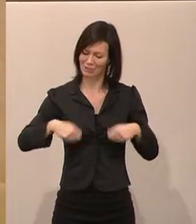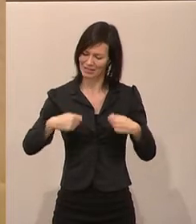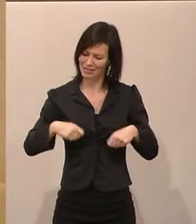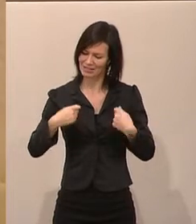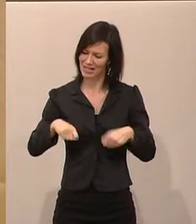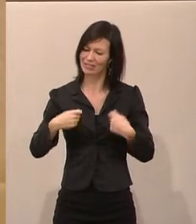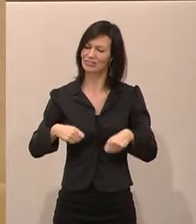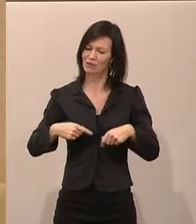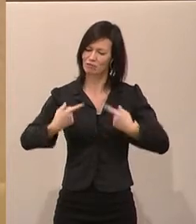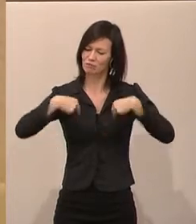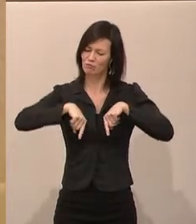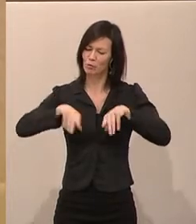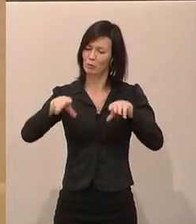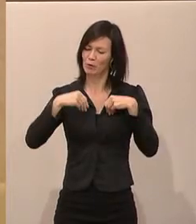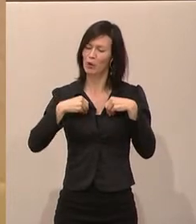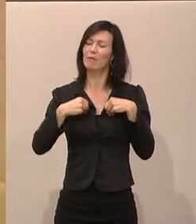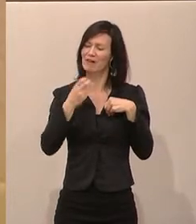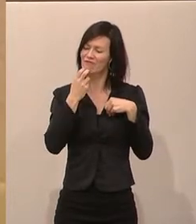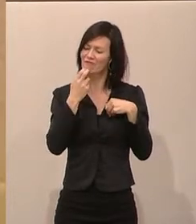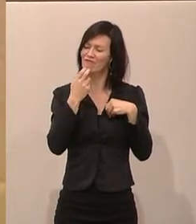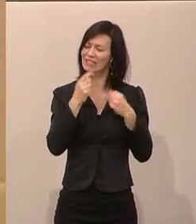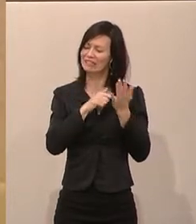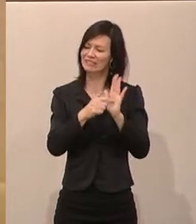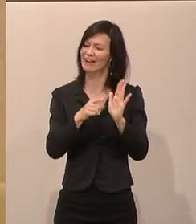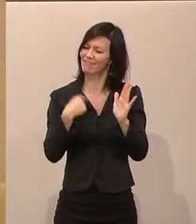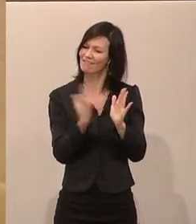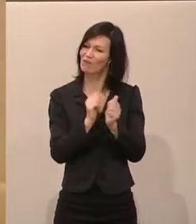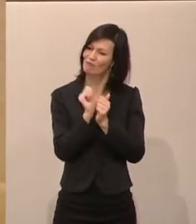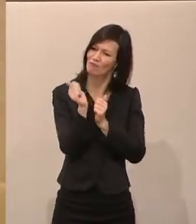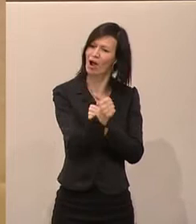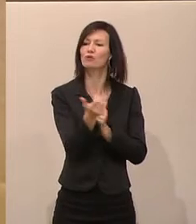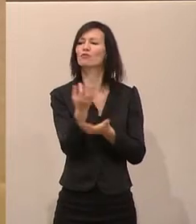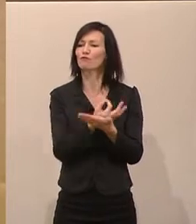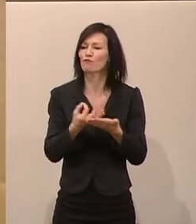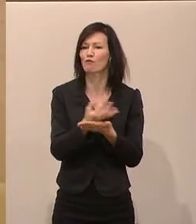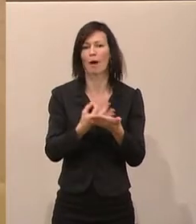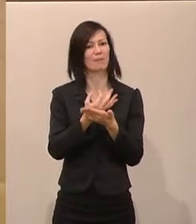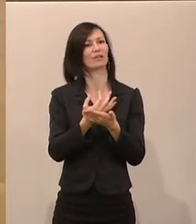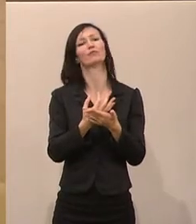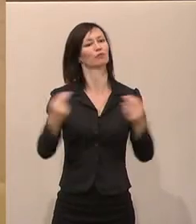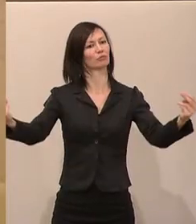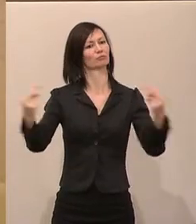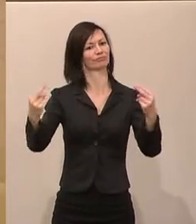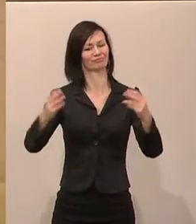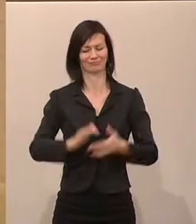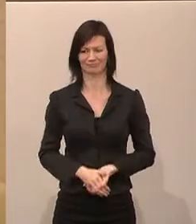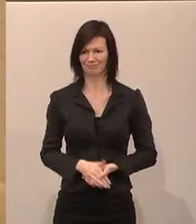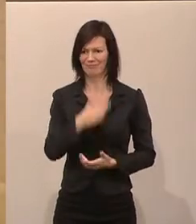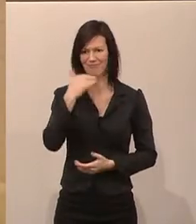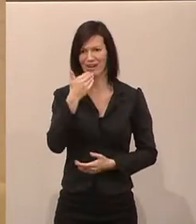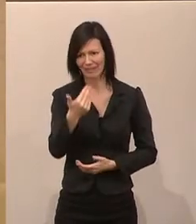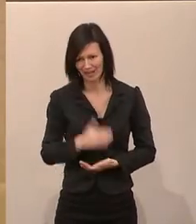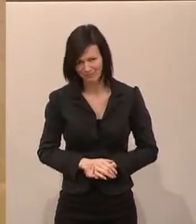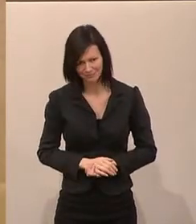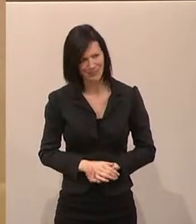und Vorbild sein wollen. Vielen Dank. Ich würde gerne auch ganz kurz hier noch die